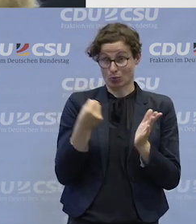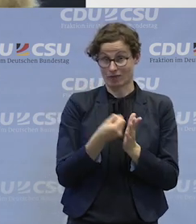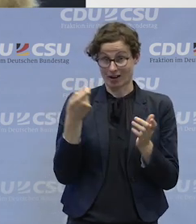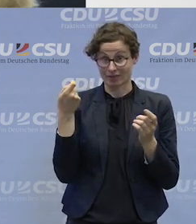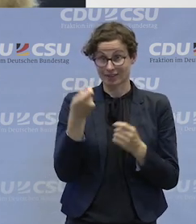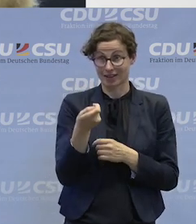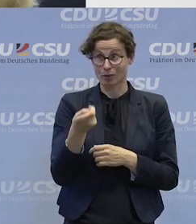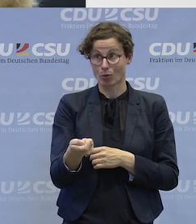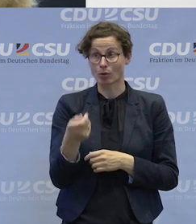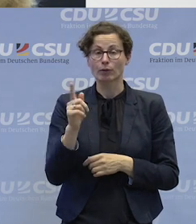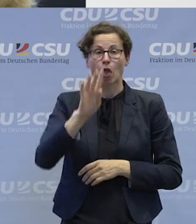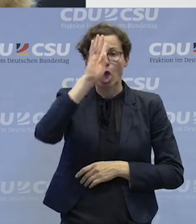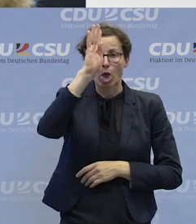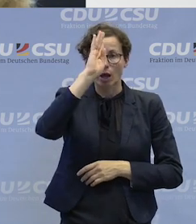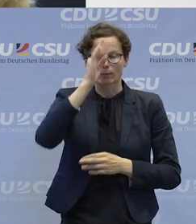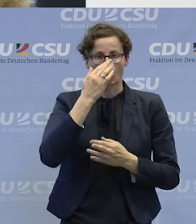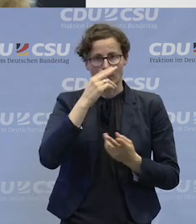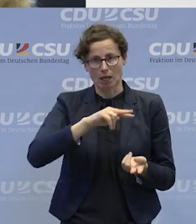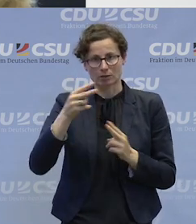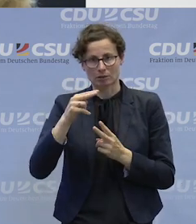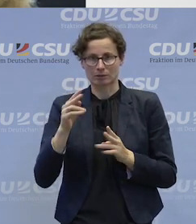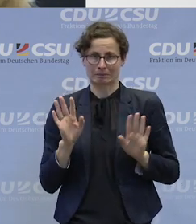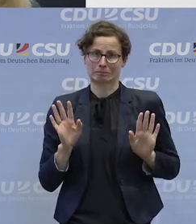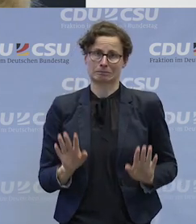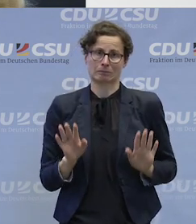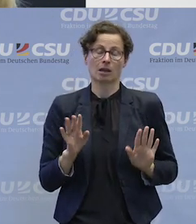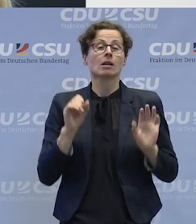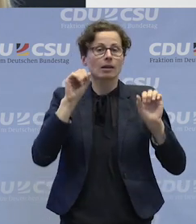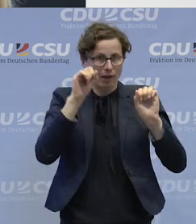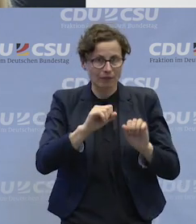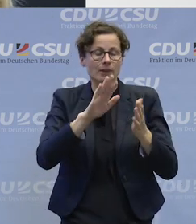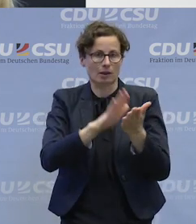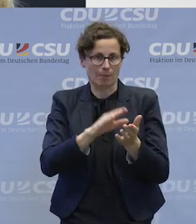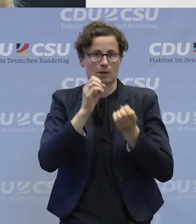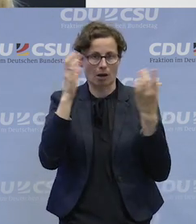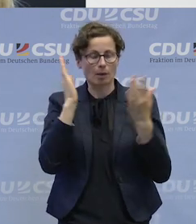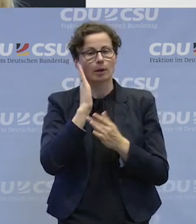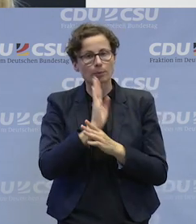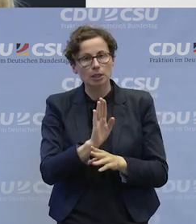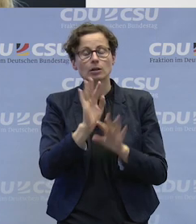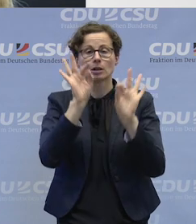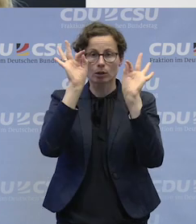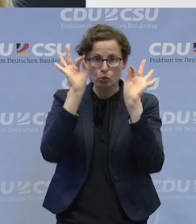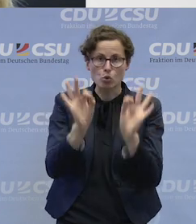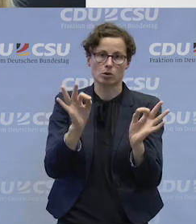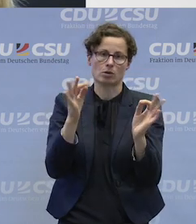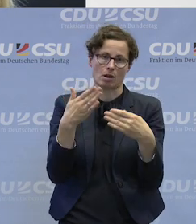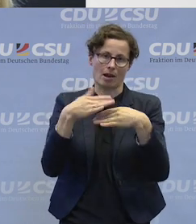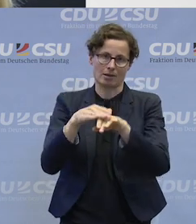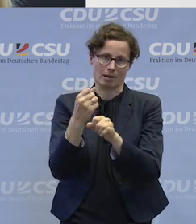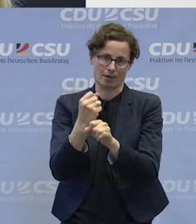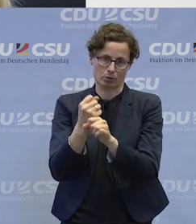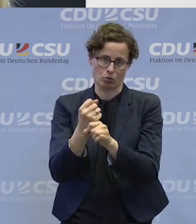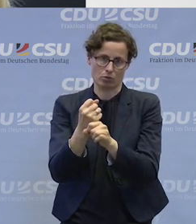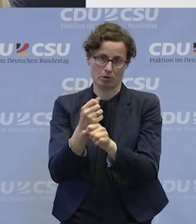jetzt, auch jetzt probieren wir mal was anderes aus. Das kann gut gehen, wenn wirklich auch dafür gesorgt wird, dass